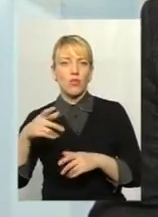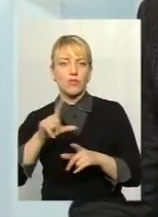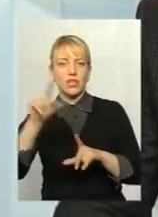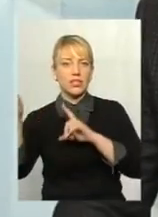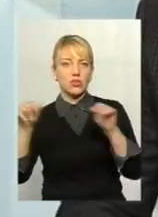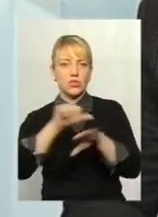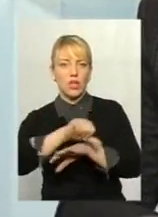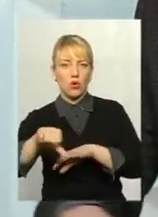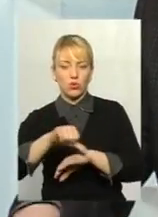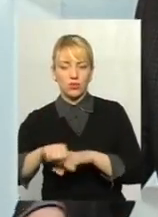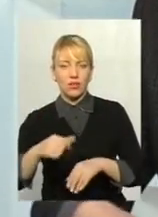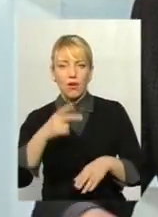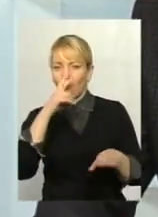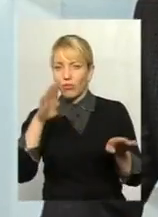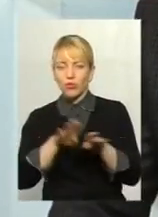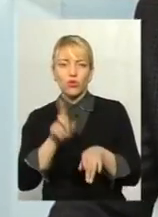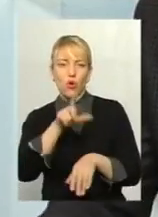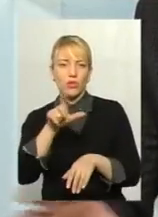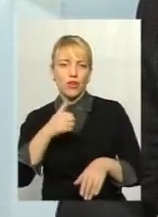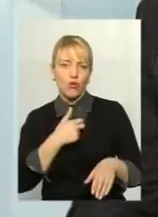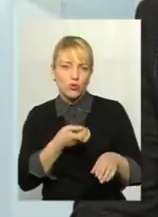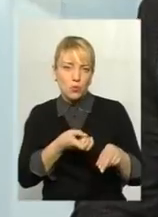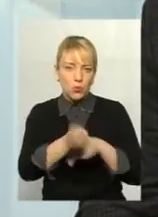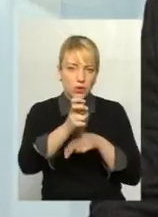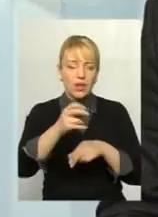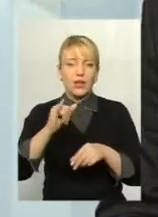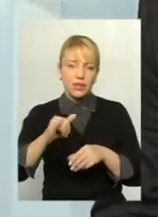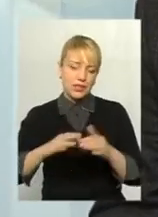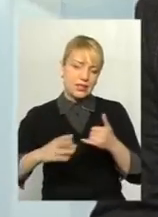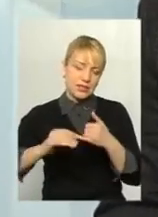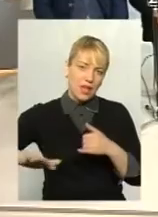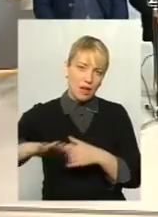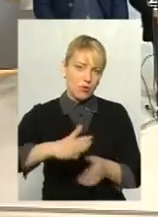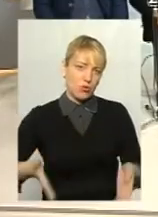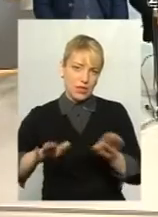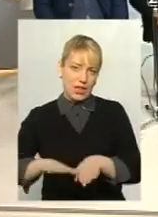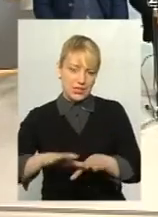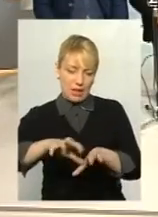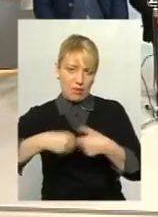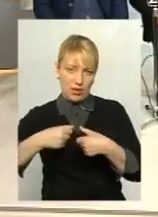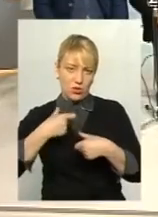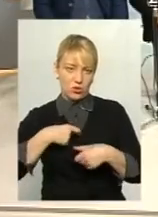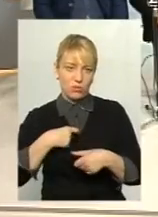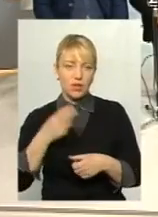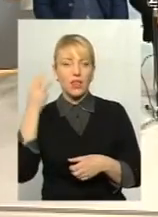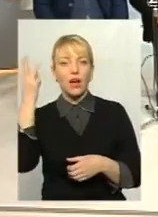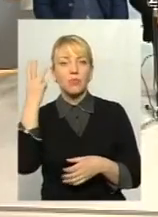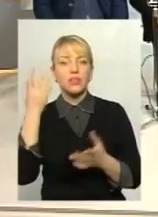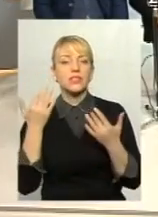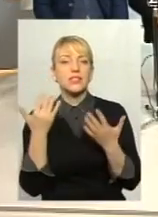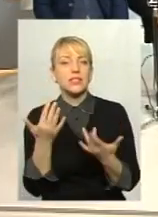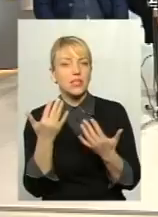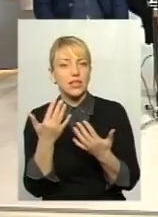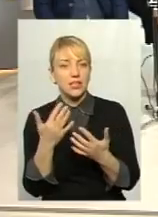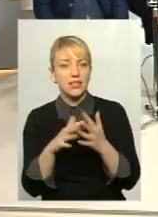що з України вижити людей. Є земля, людей вижити, а потім ту землю, яким ще воно забрати. Водночас на Хмельниччині в нас вже знискало. Скільки за останній час